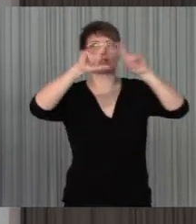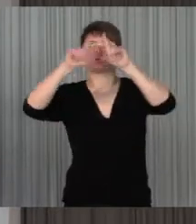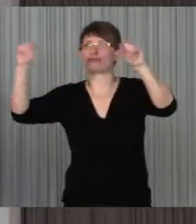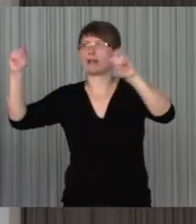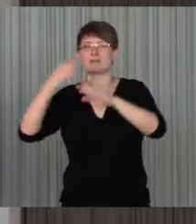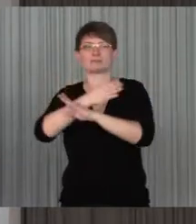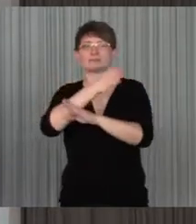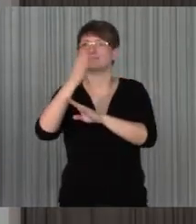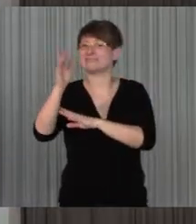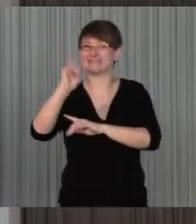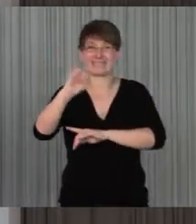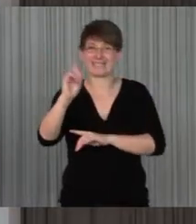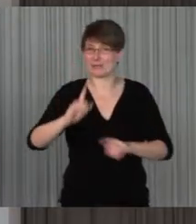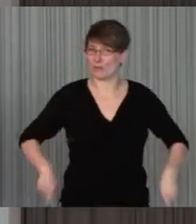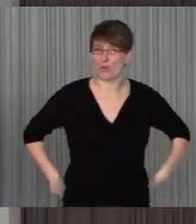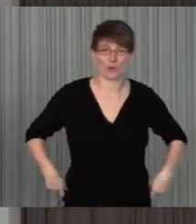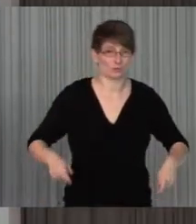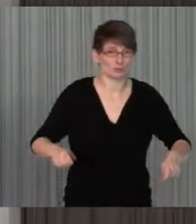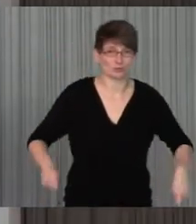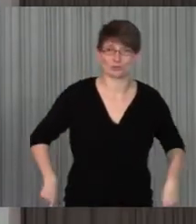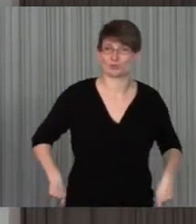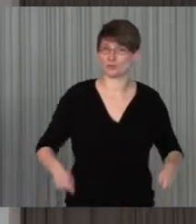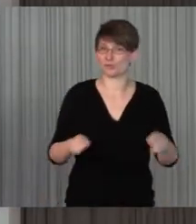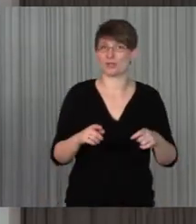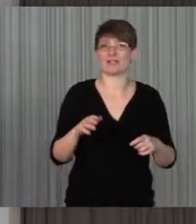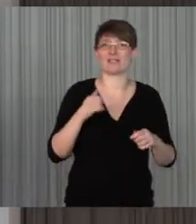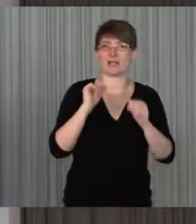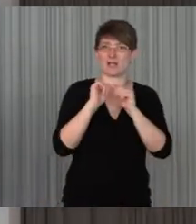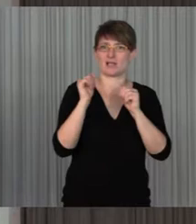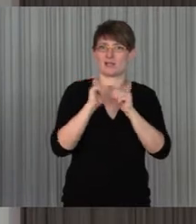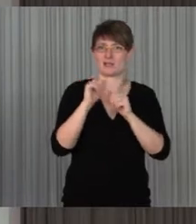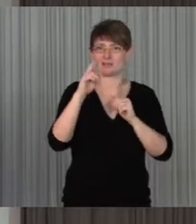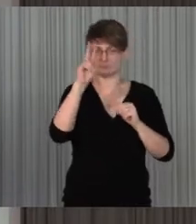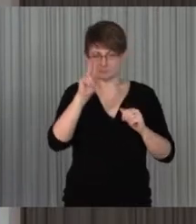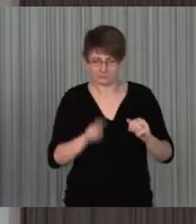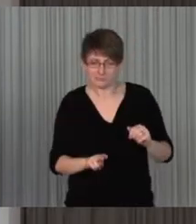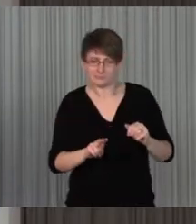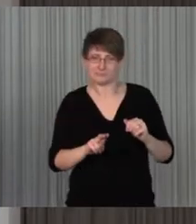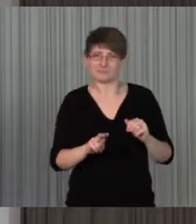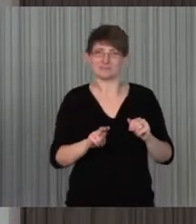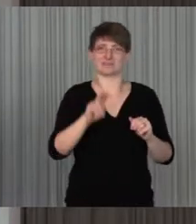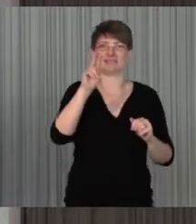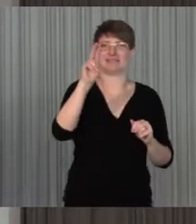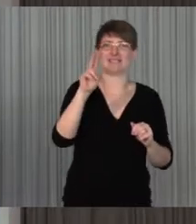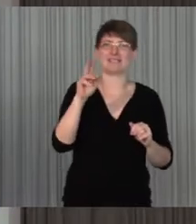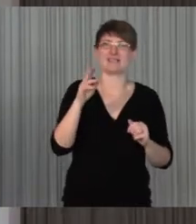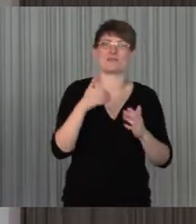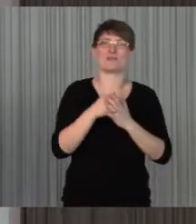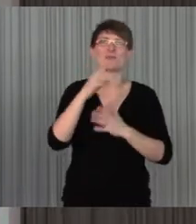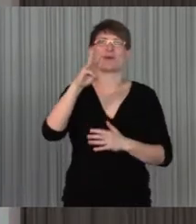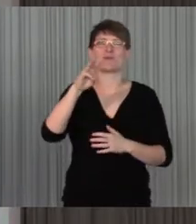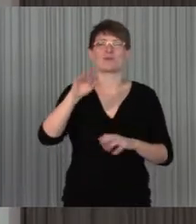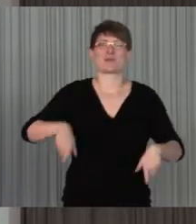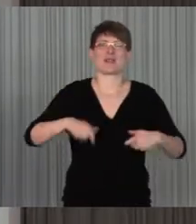denken Sie dabei nicht nur an Rollstuhlfahrer, das ist sozusagen auch der Wagen an Wienbeck, dass es da nur um Rollstuhlfahrer gibt und nicht in andere